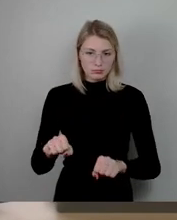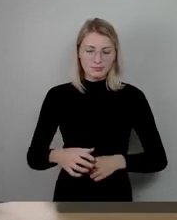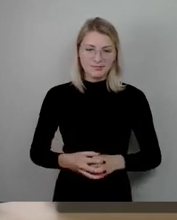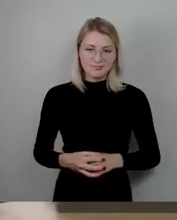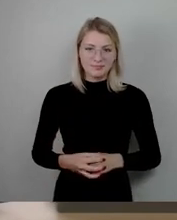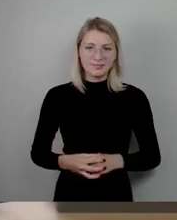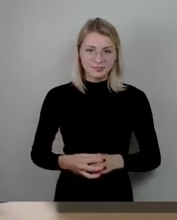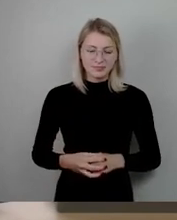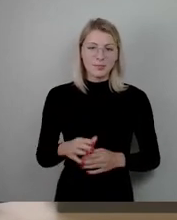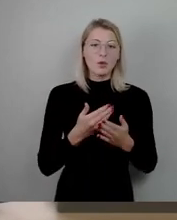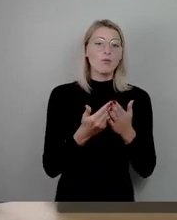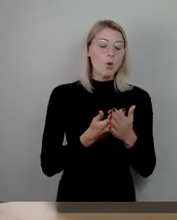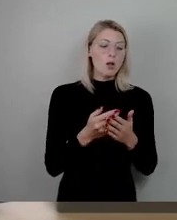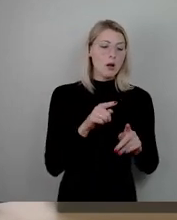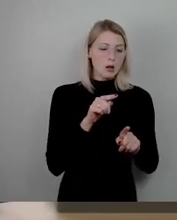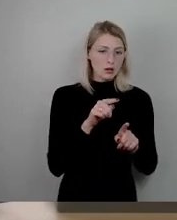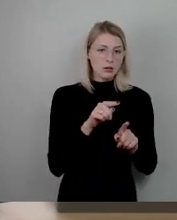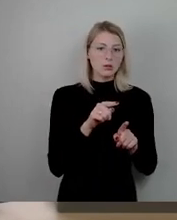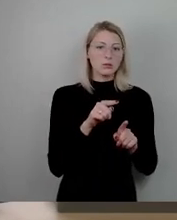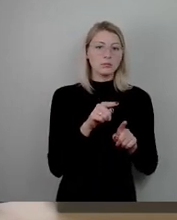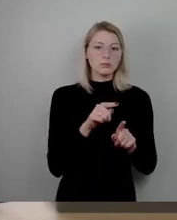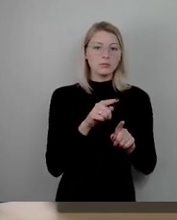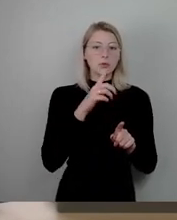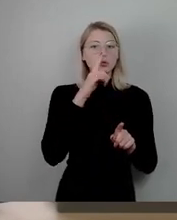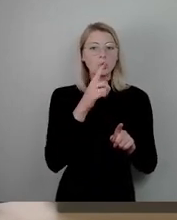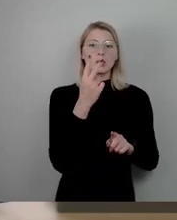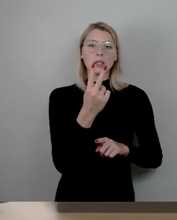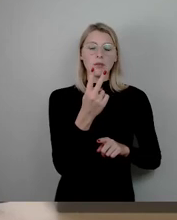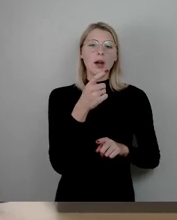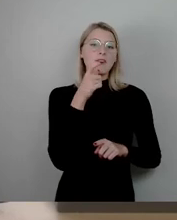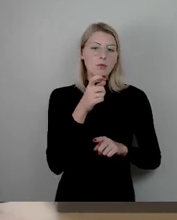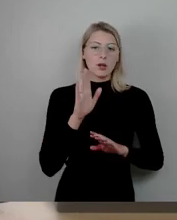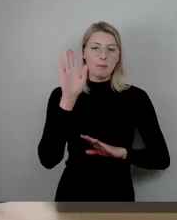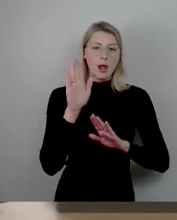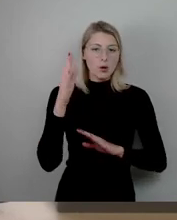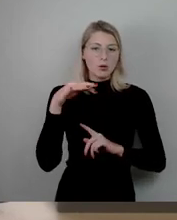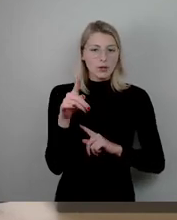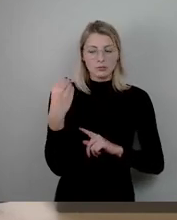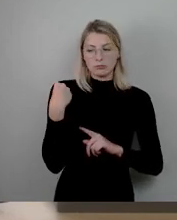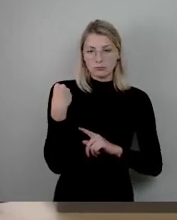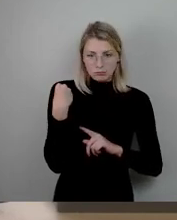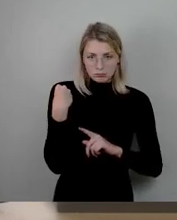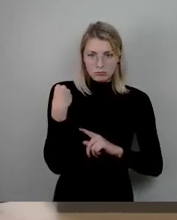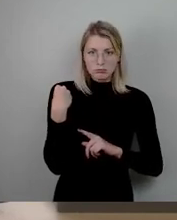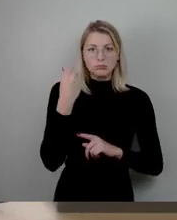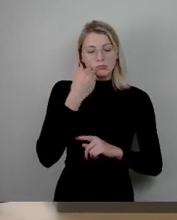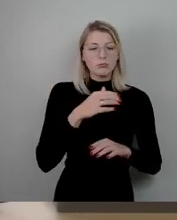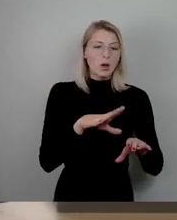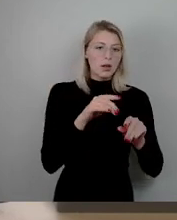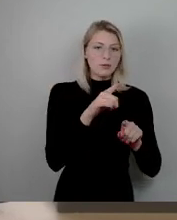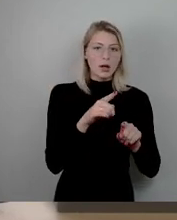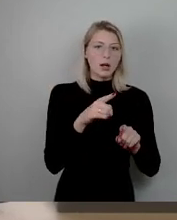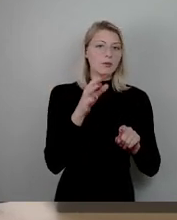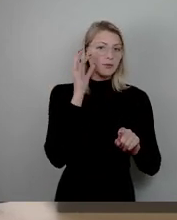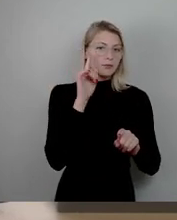Vorlage selbst sind mir lediglich zwei Wortmeldungen signalisiert worden. Fangen wir mal an, Ladies First, Frau